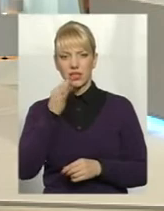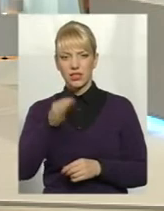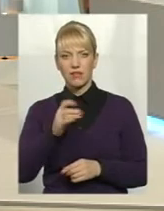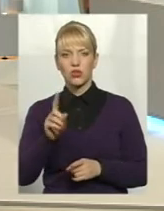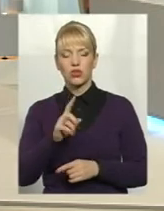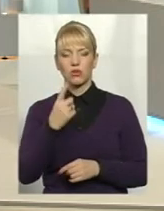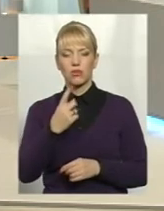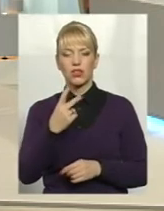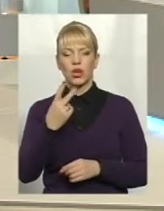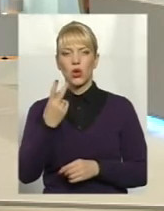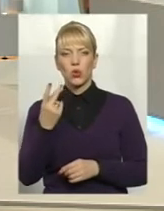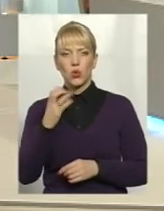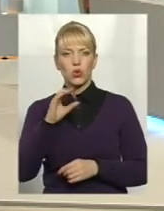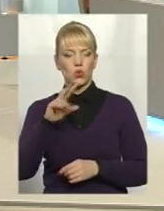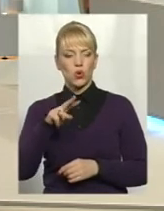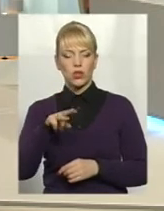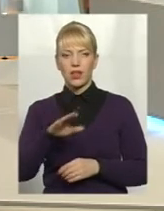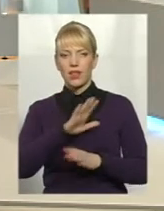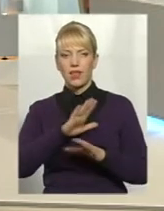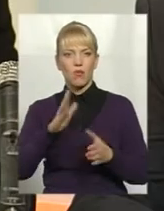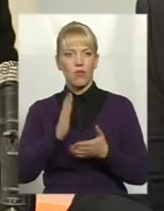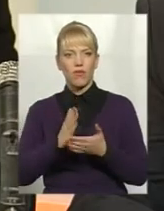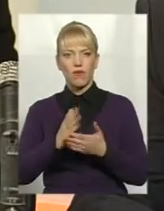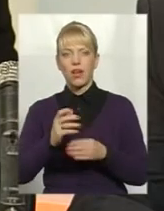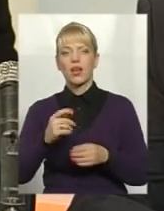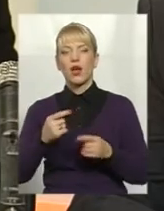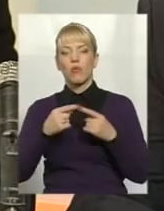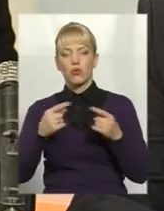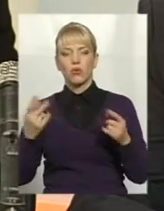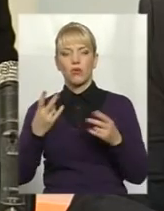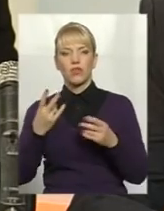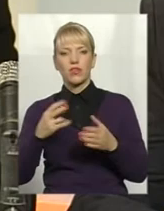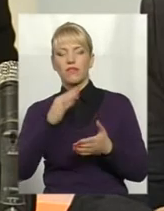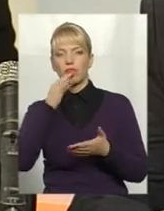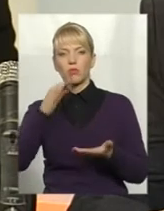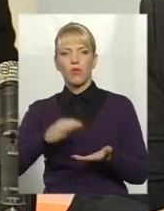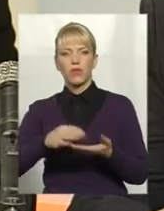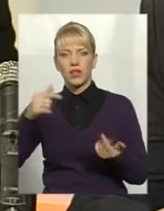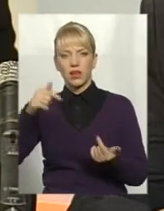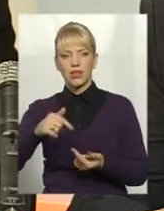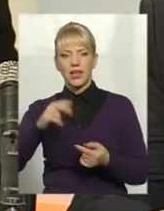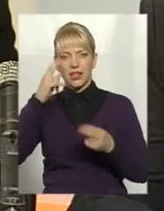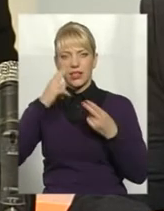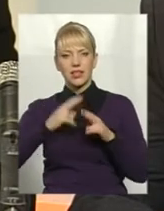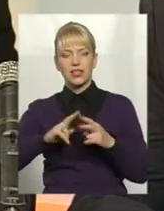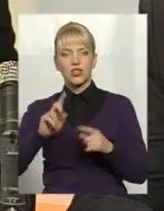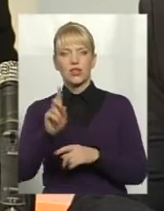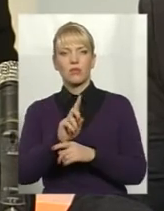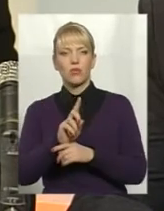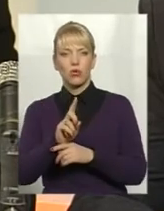не буває. Продукція повинна відповідати технічним умовам, і тільки тоді вона буде працювати і буде як продукцію.